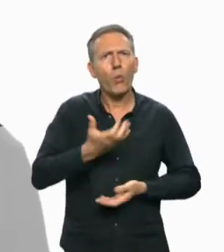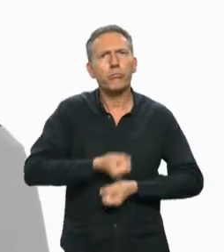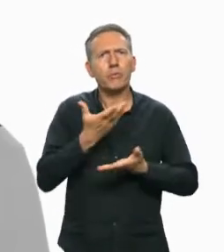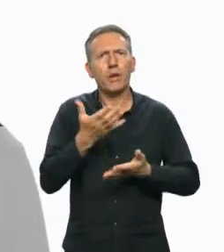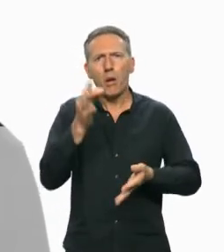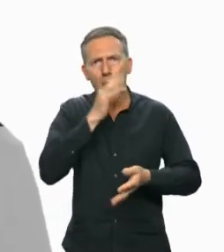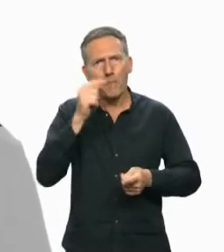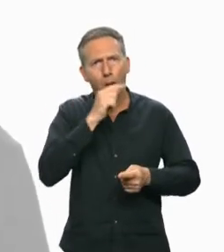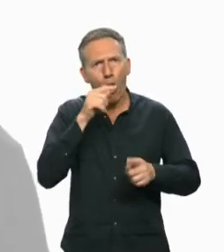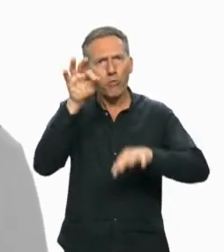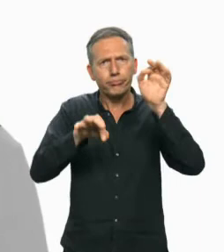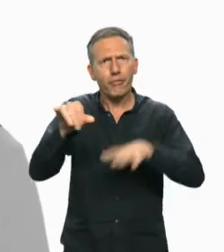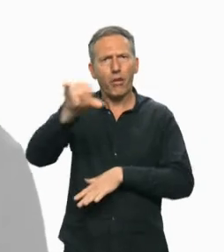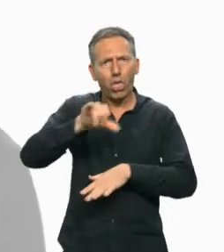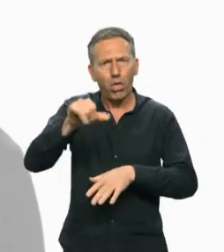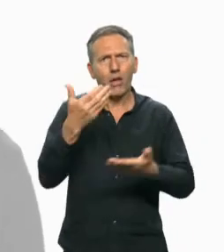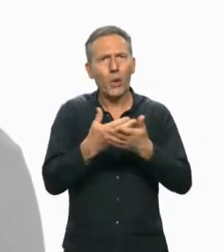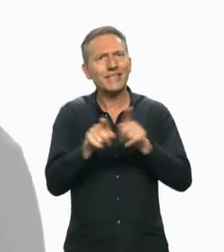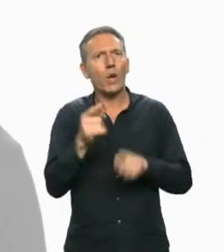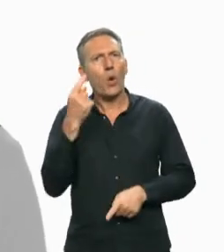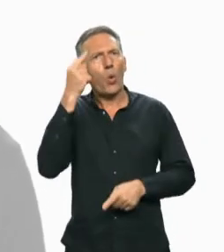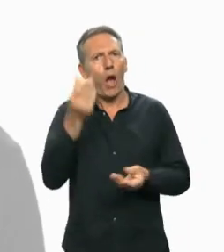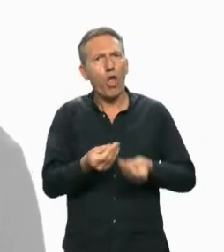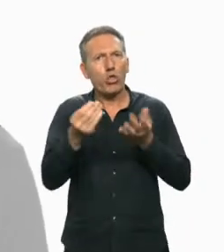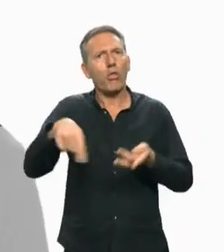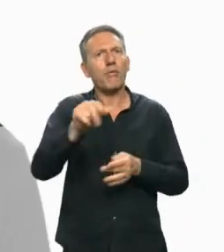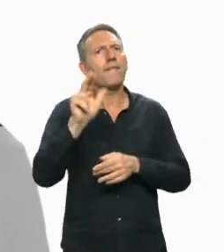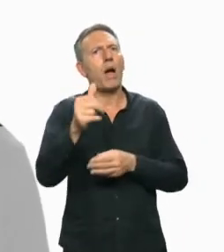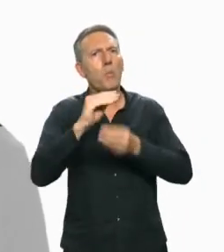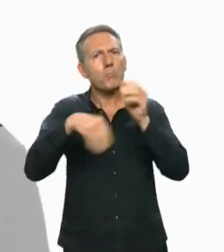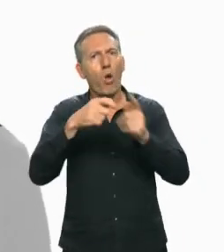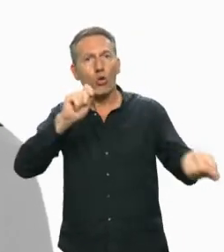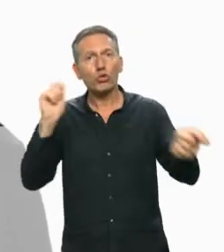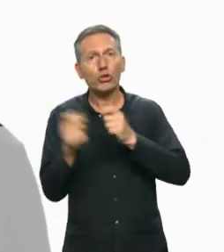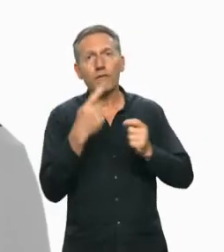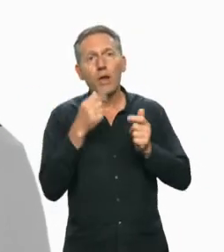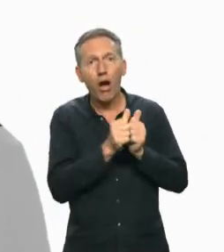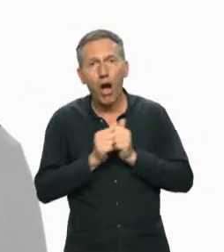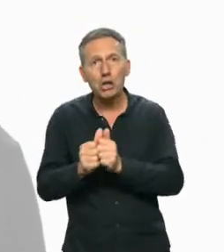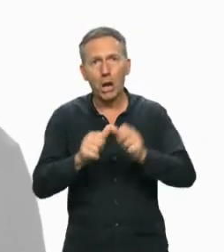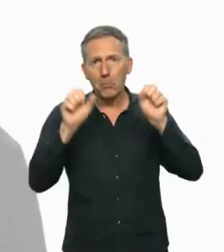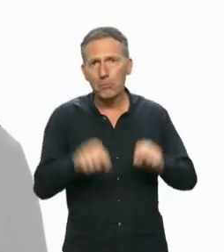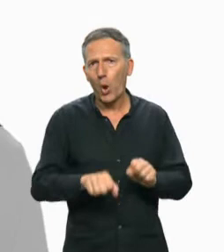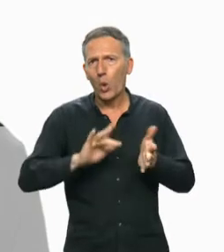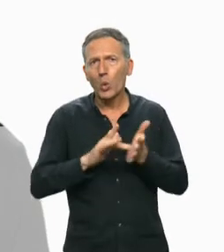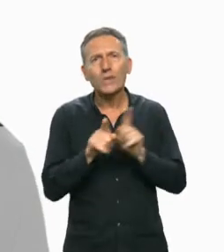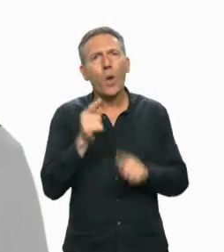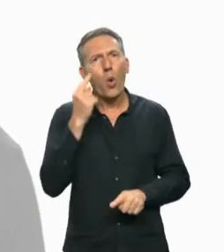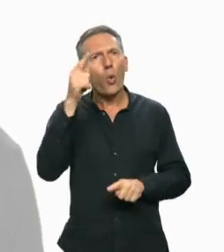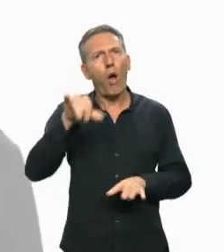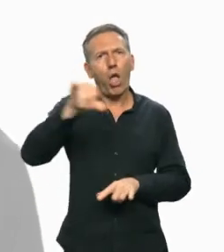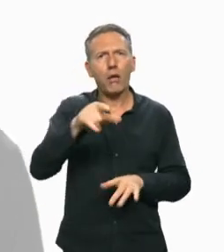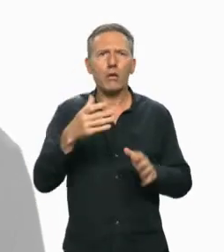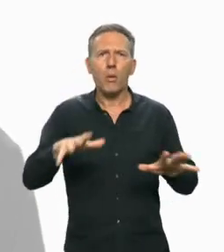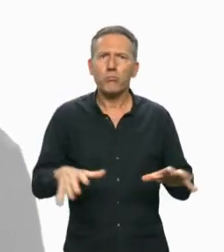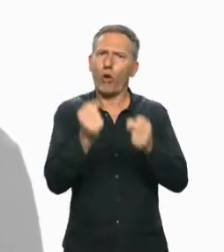nous entend. On vous a menti, on vous a berné, on vous a fait croire que le monde allait changer, qu'ensemble tout devenait possible, on vous a fait